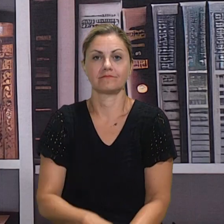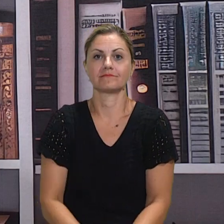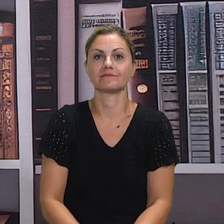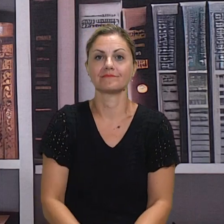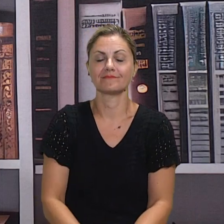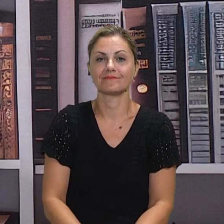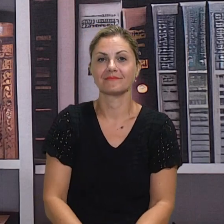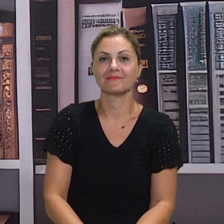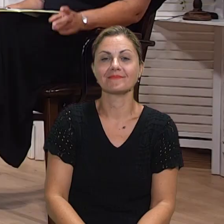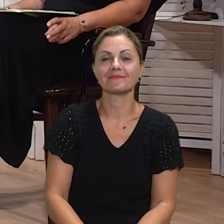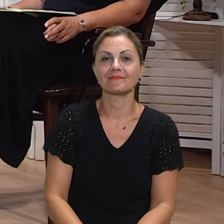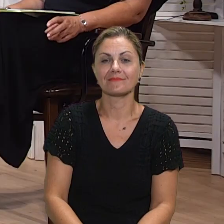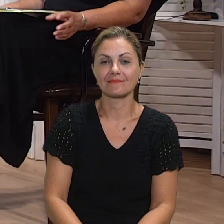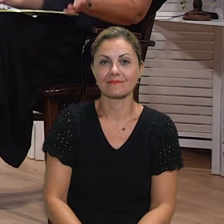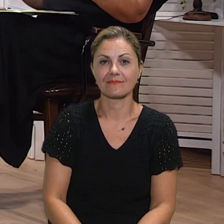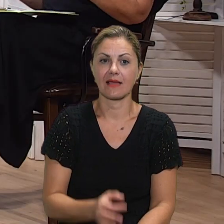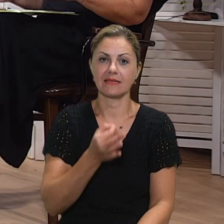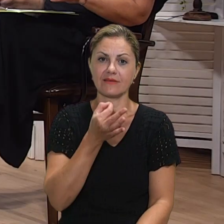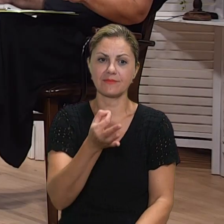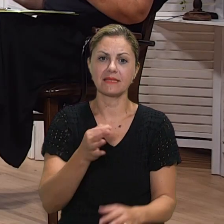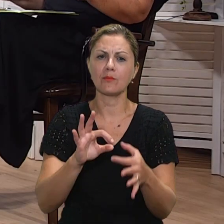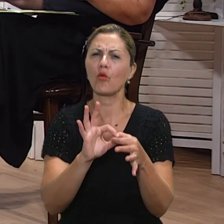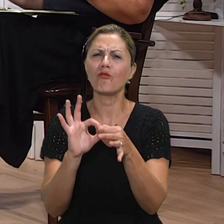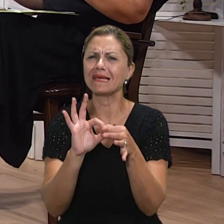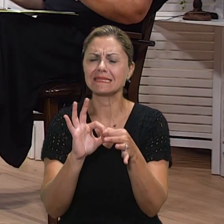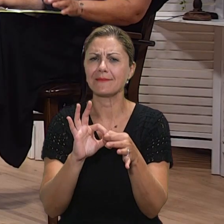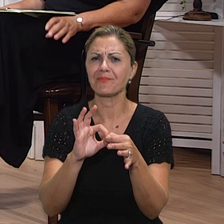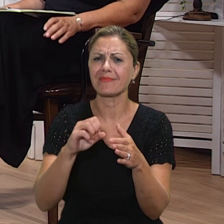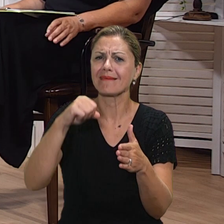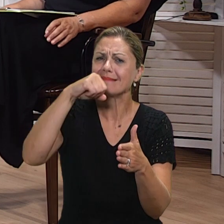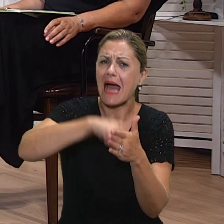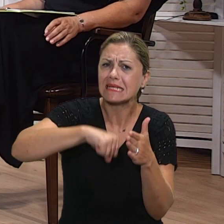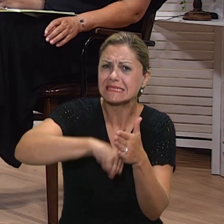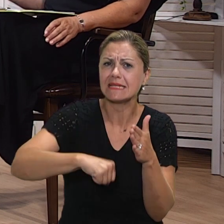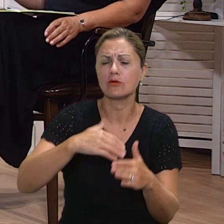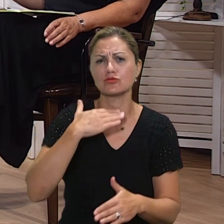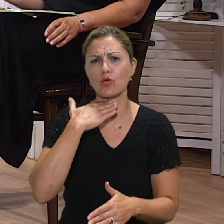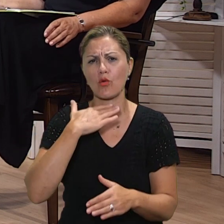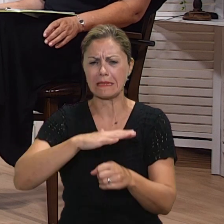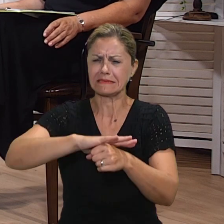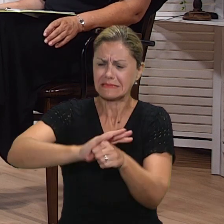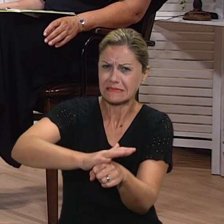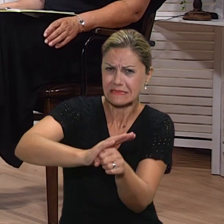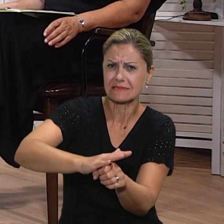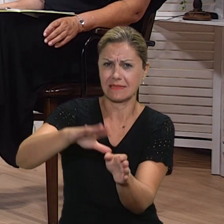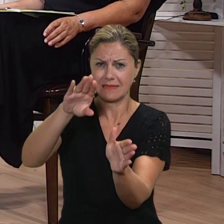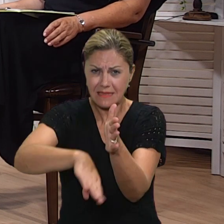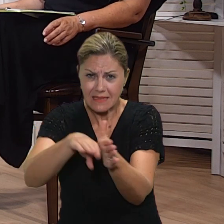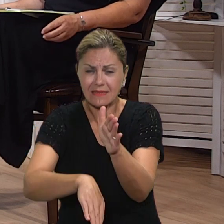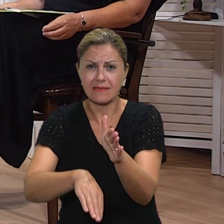Kad pričam opet, vratit ću se opet na ovu priču oko vršnješkog nasilja. Djeca su pre mala za takve stvari. Možete vidjeti da su sve okrutnije i okrutnije.